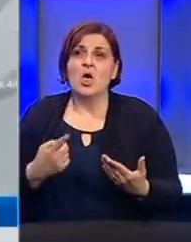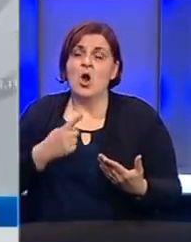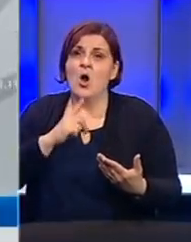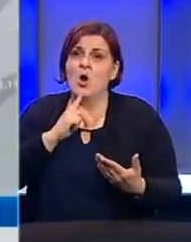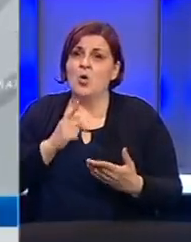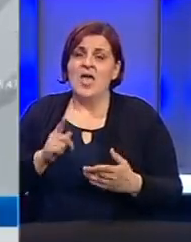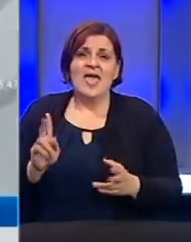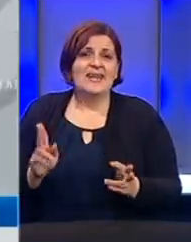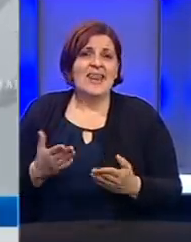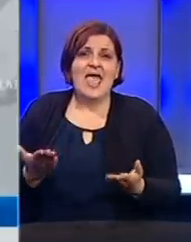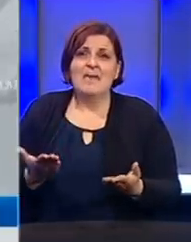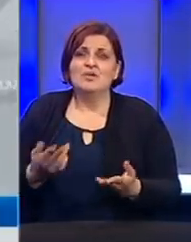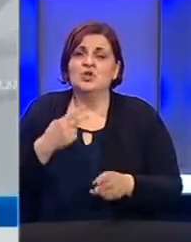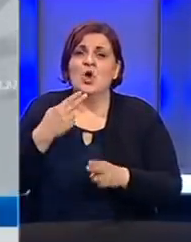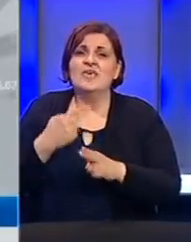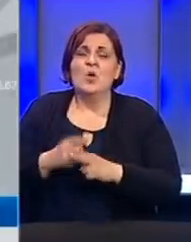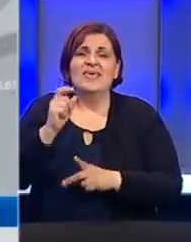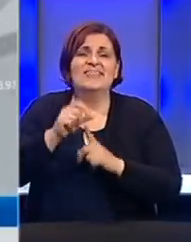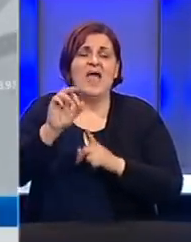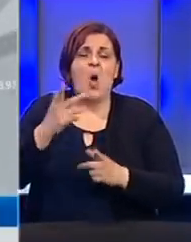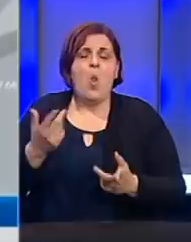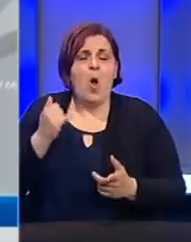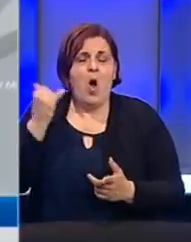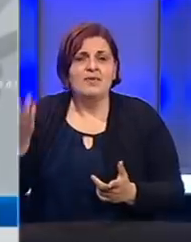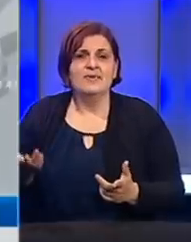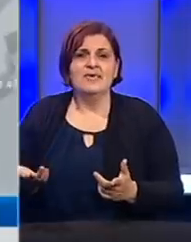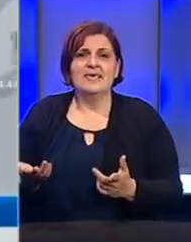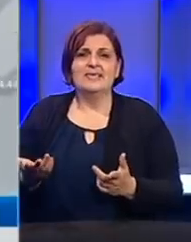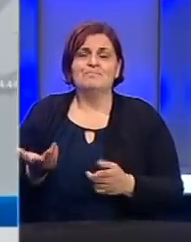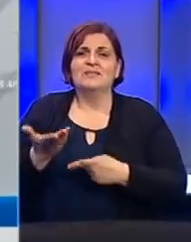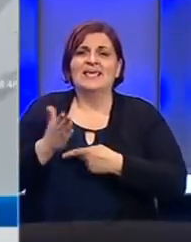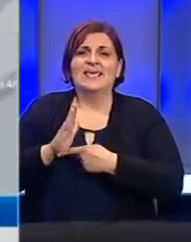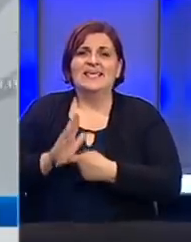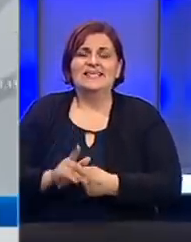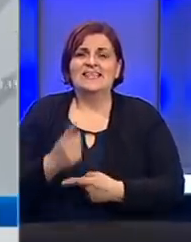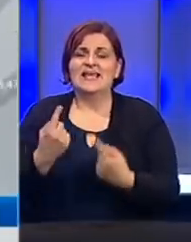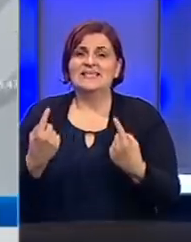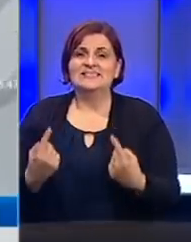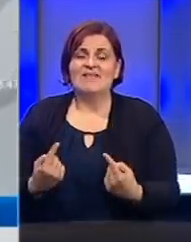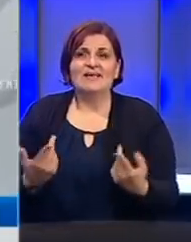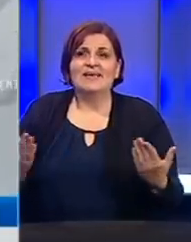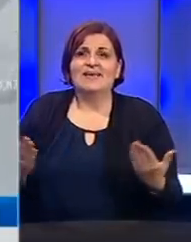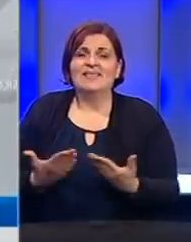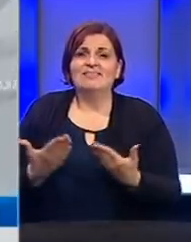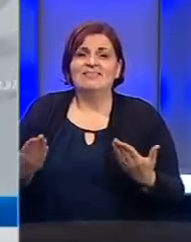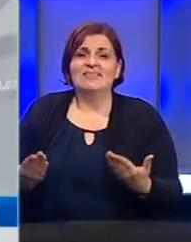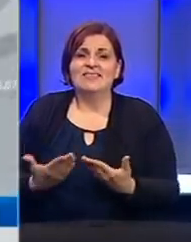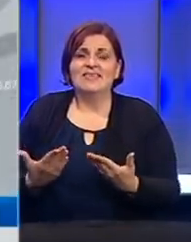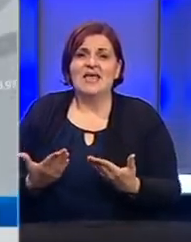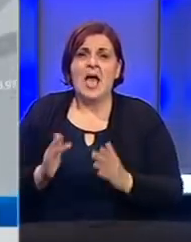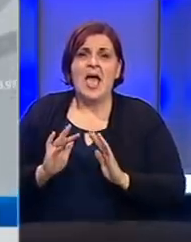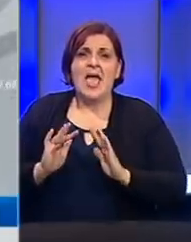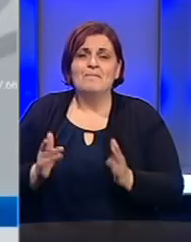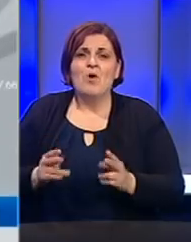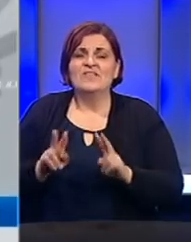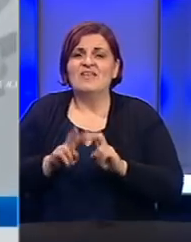žele nekako u ime ideologije zastupati jedan stav gdje zapravo se protive